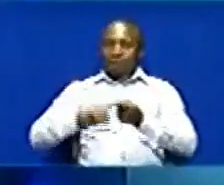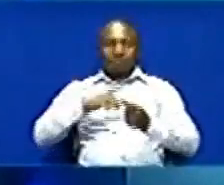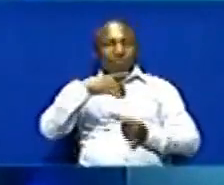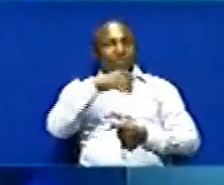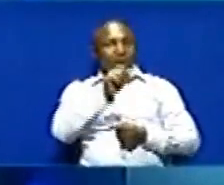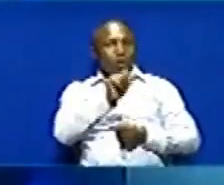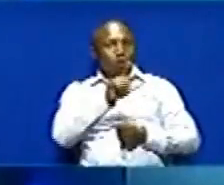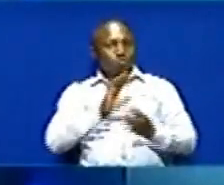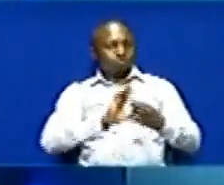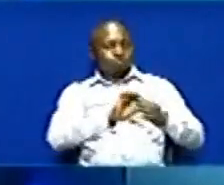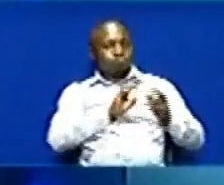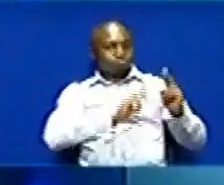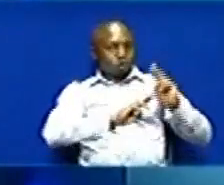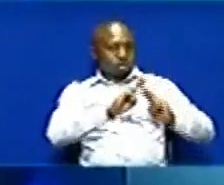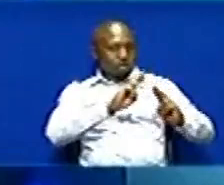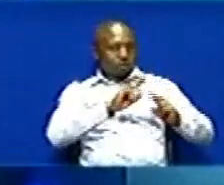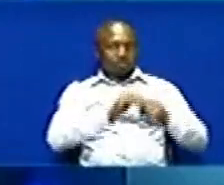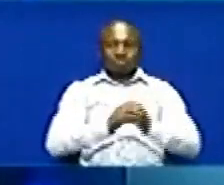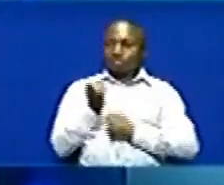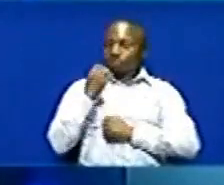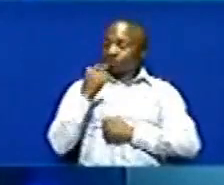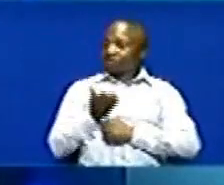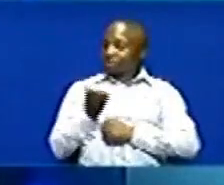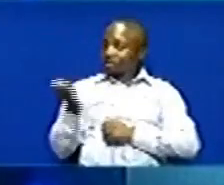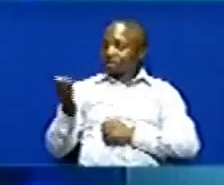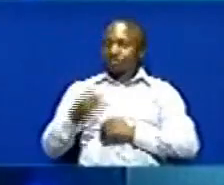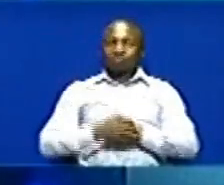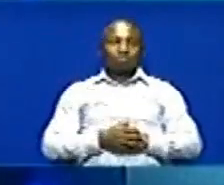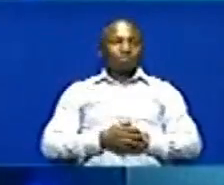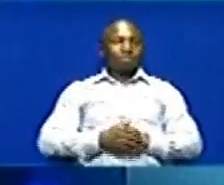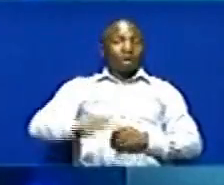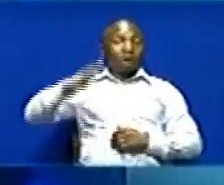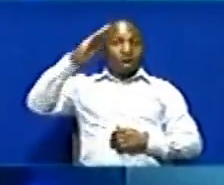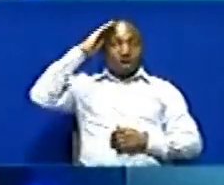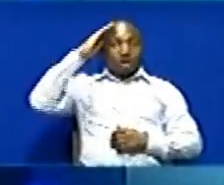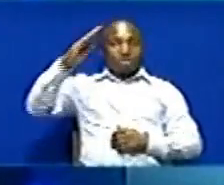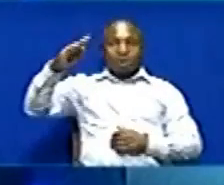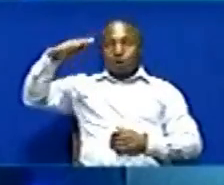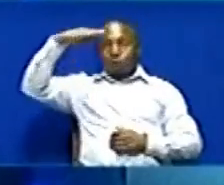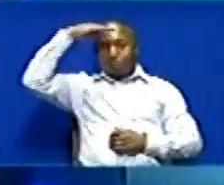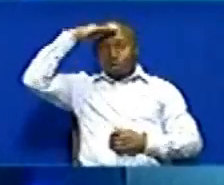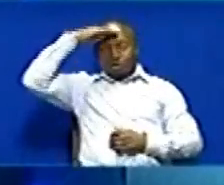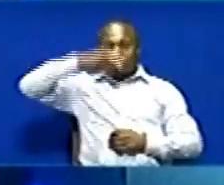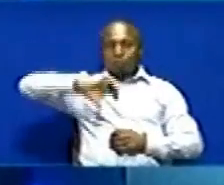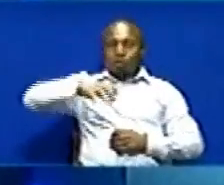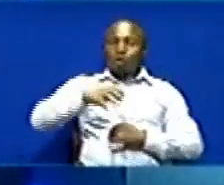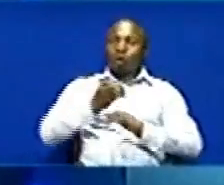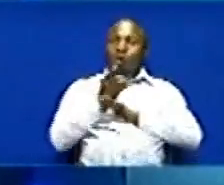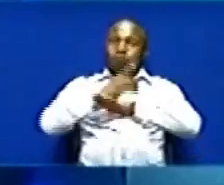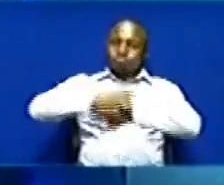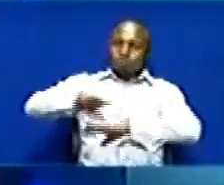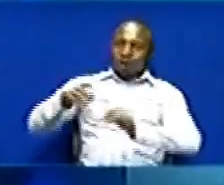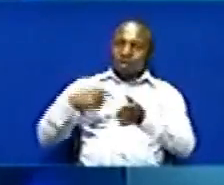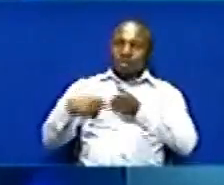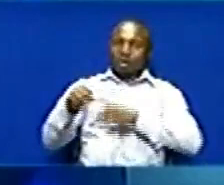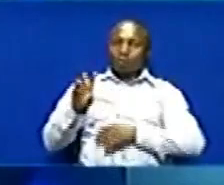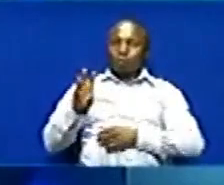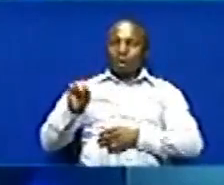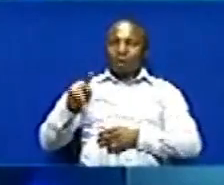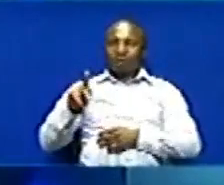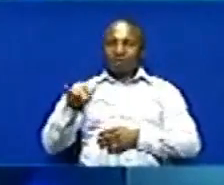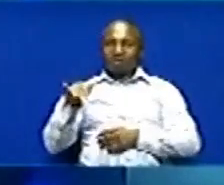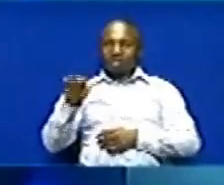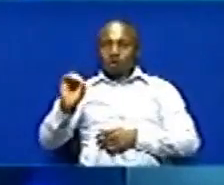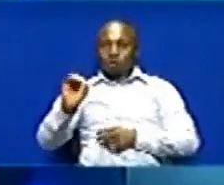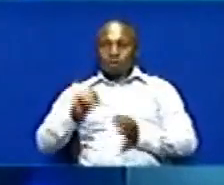wa tarifa nyingine mbapo Kamanda wa polisi Mkwani pwani wankyo nyegesa Hameyomba